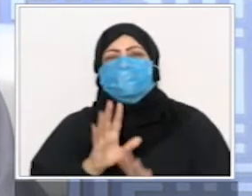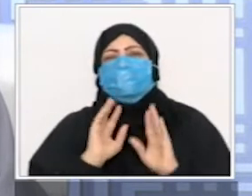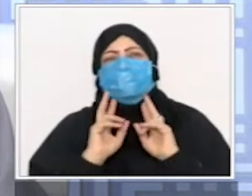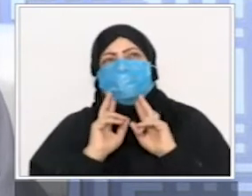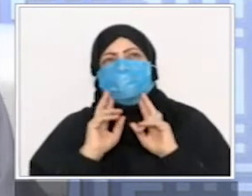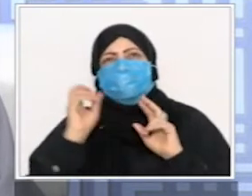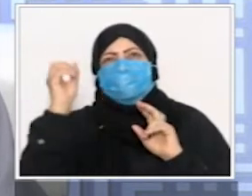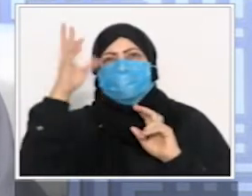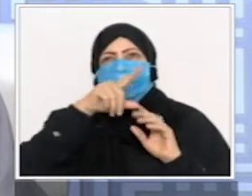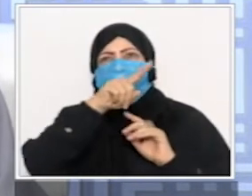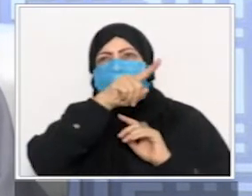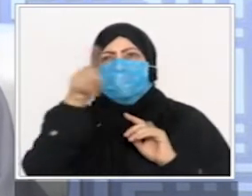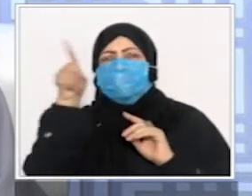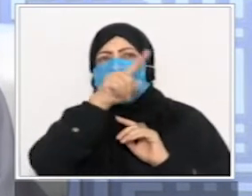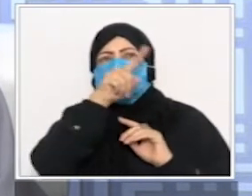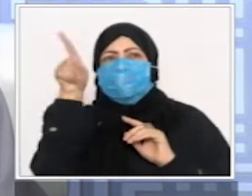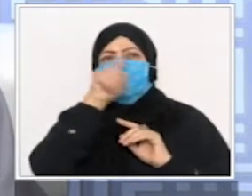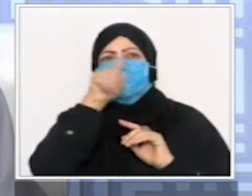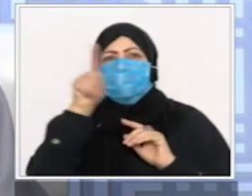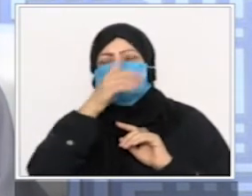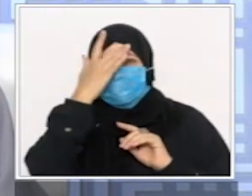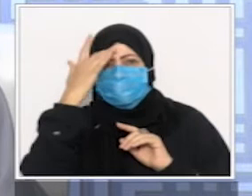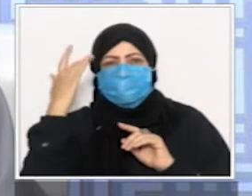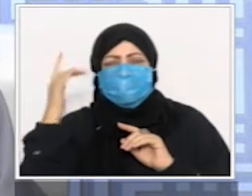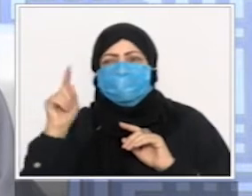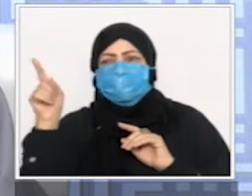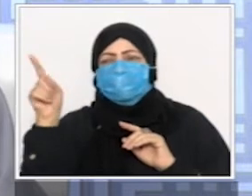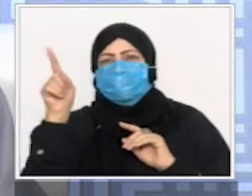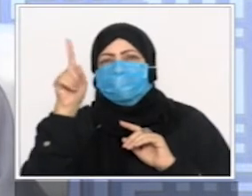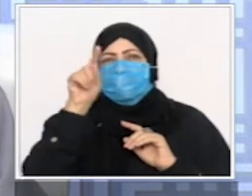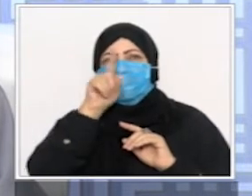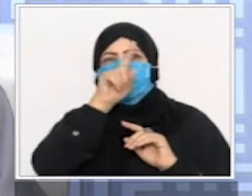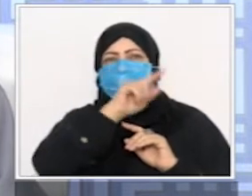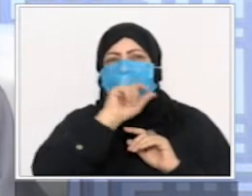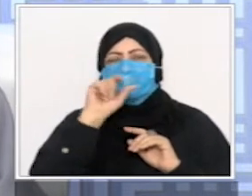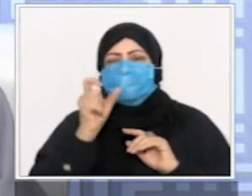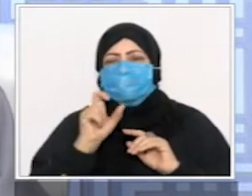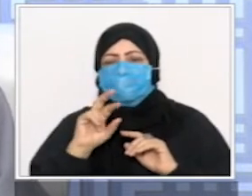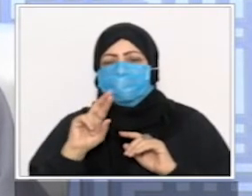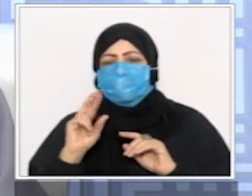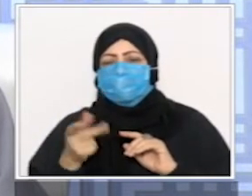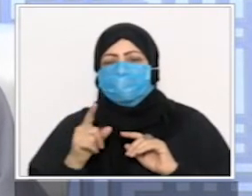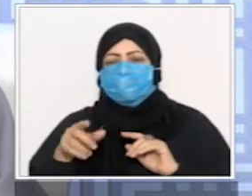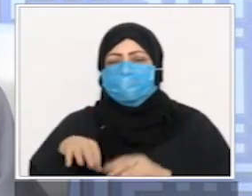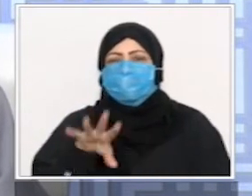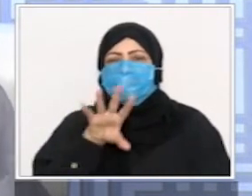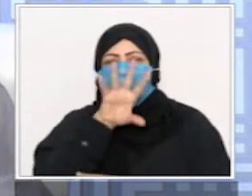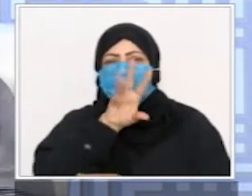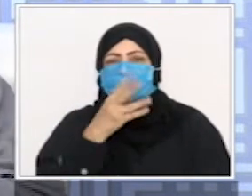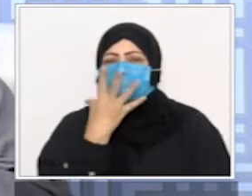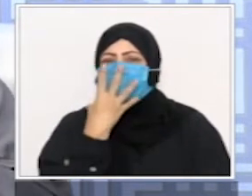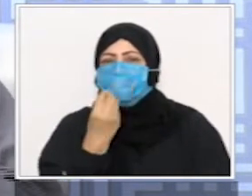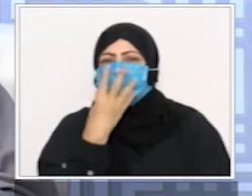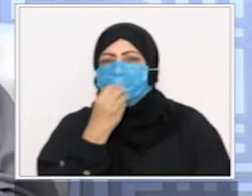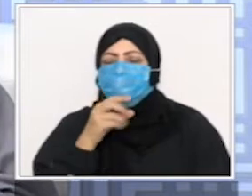بذنب السرحان يسمونه ذنب السرحان زي ديل التعلب وديل القائم هكذا لما يرفع هذا خروج هذا هذا لا